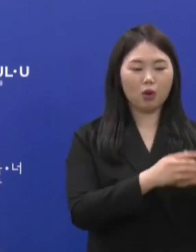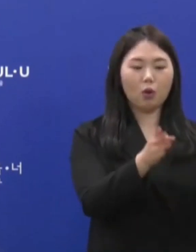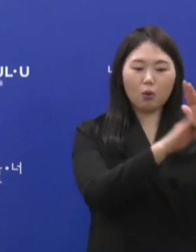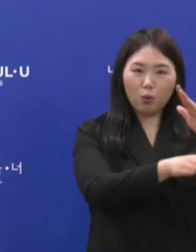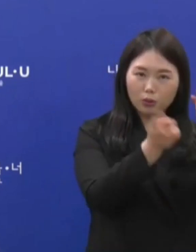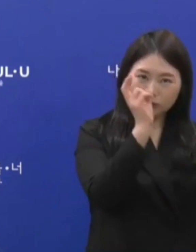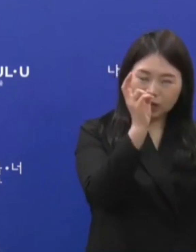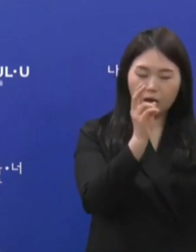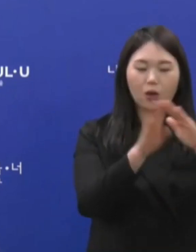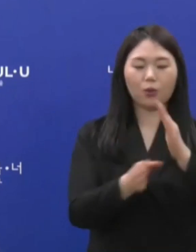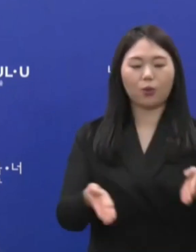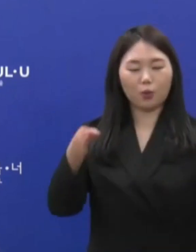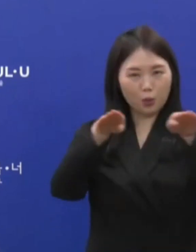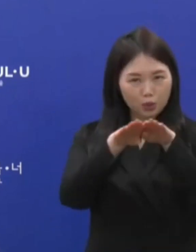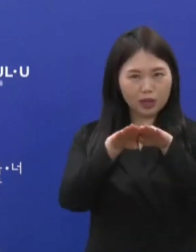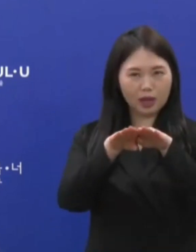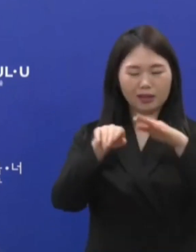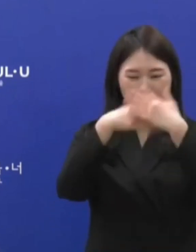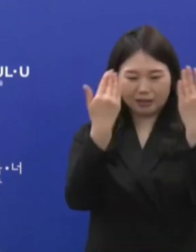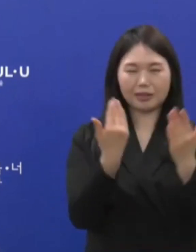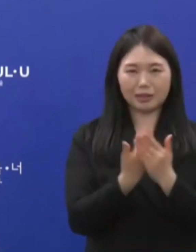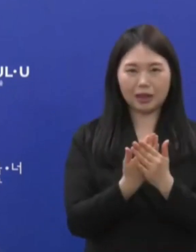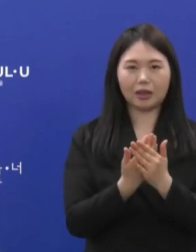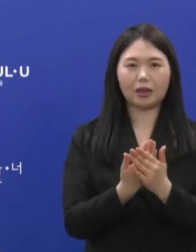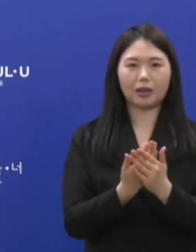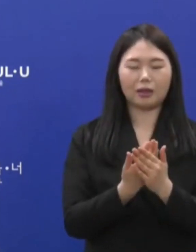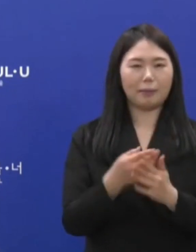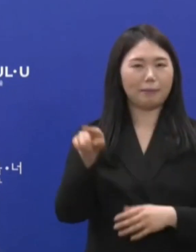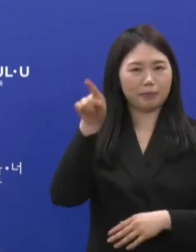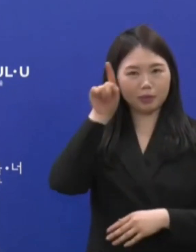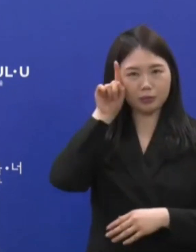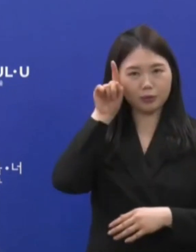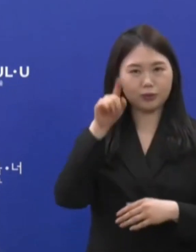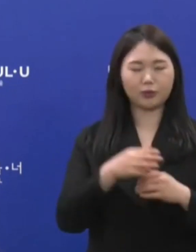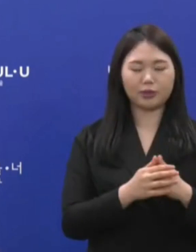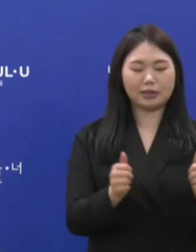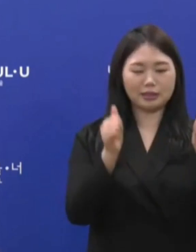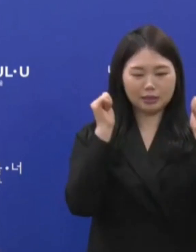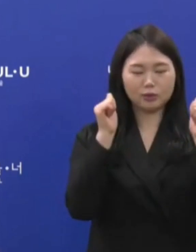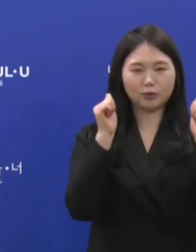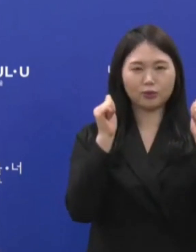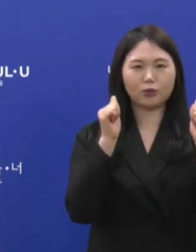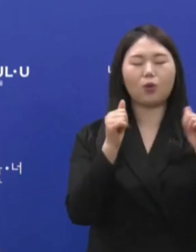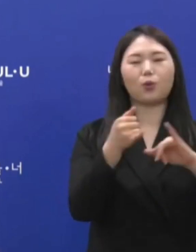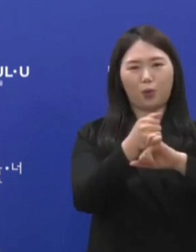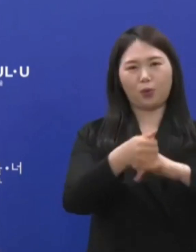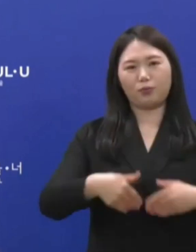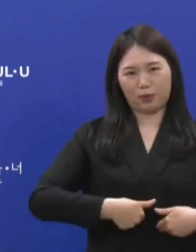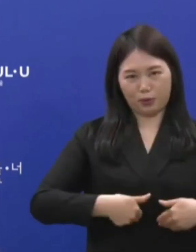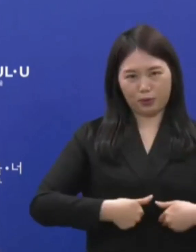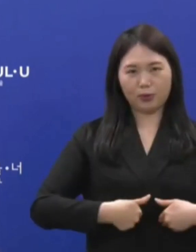출연기관의 전 구성원들을 대상으로 100% 이수의무제를 도입하겠습니다.